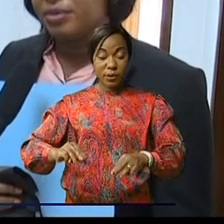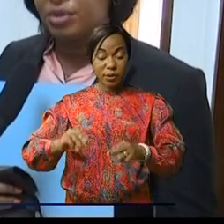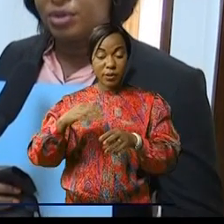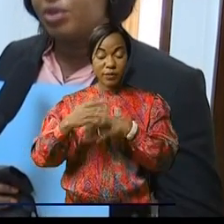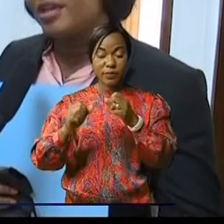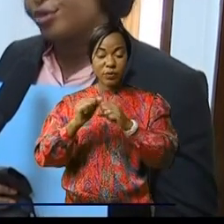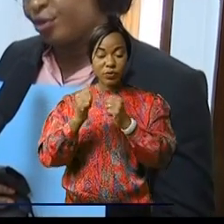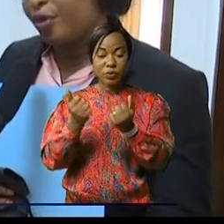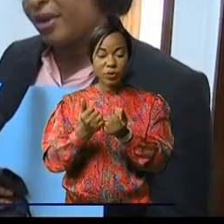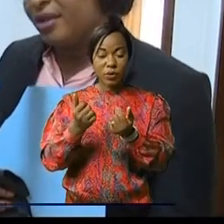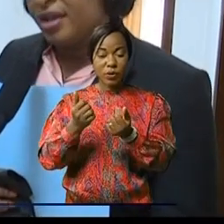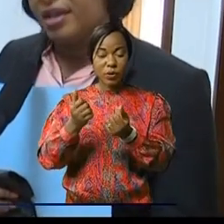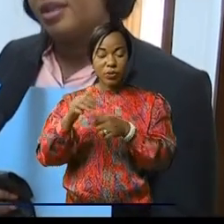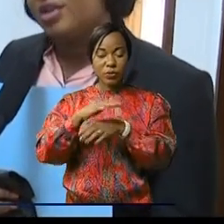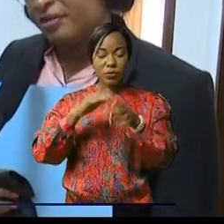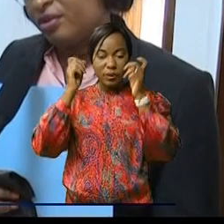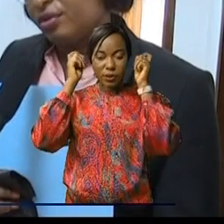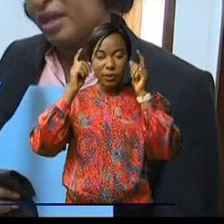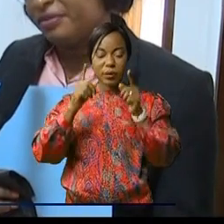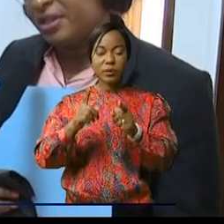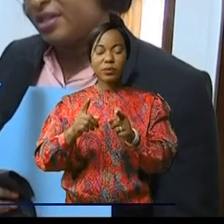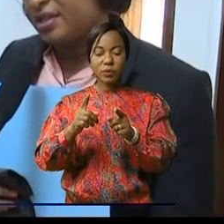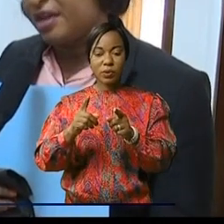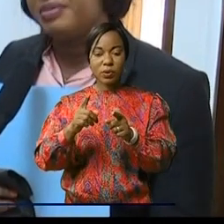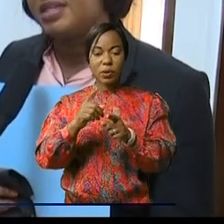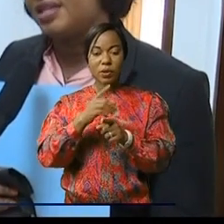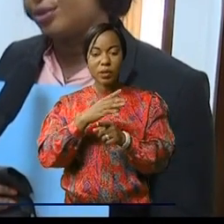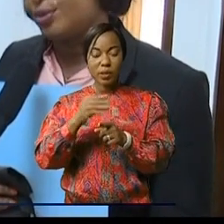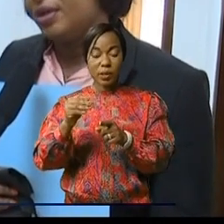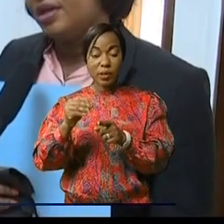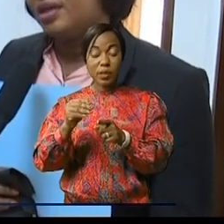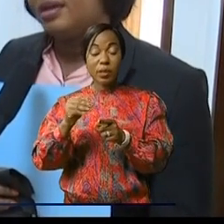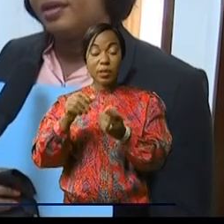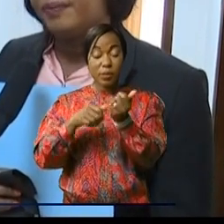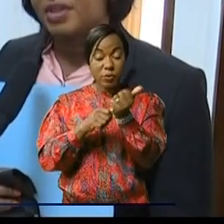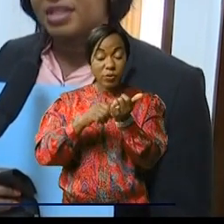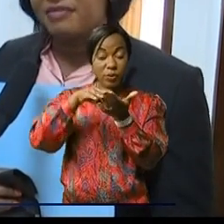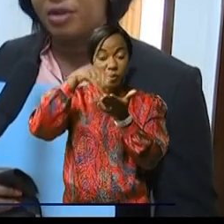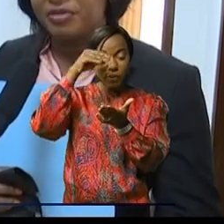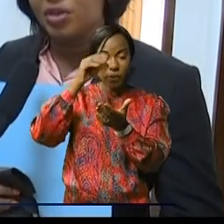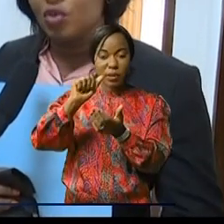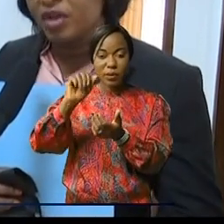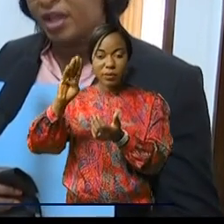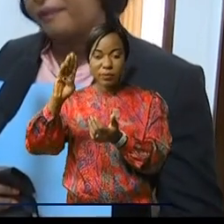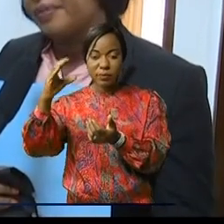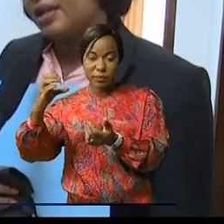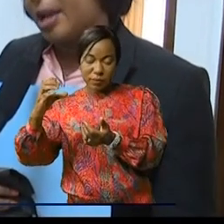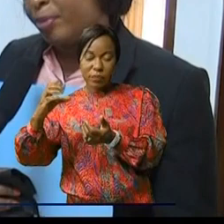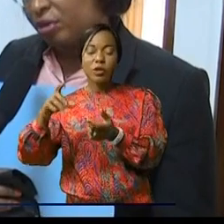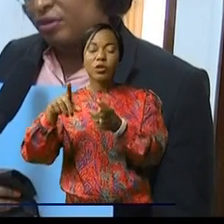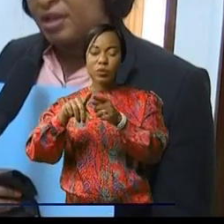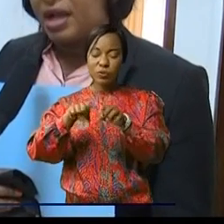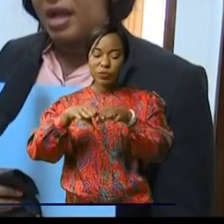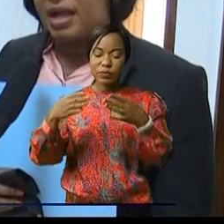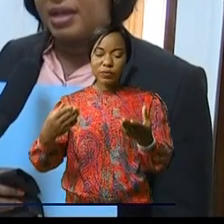termes d'éducation non formelle et de l'alphabétisation. Et ça va en fait ouvrir la